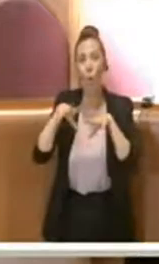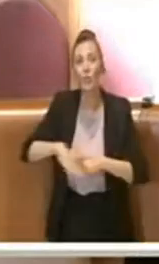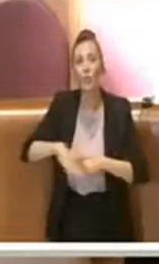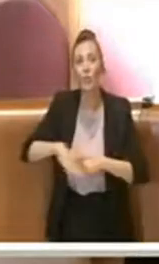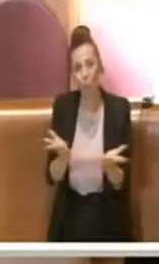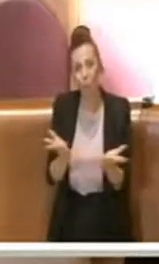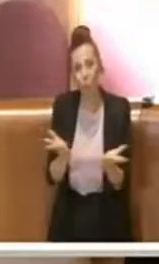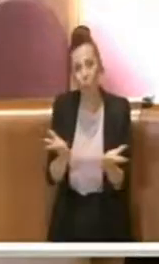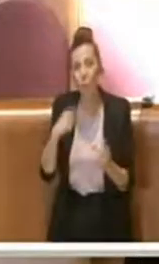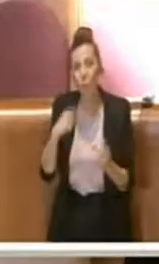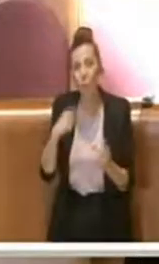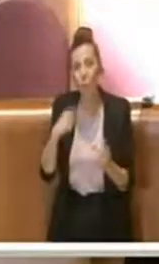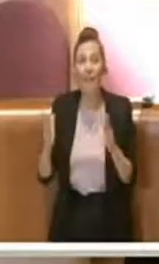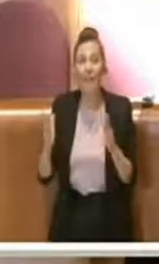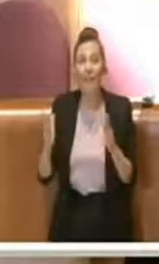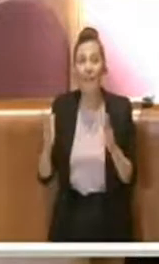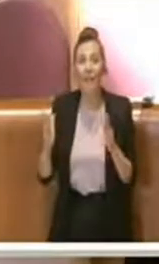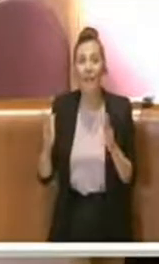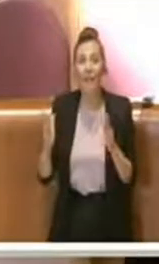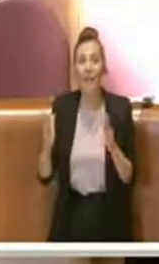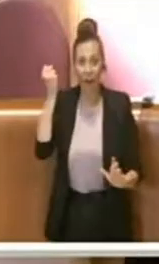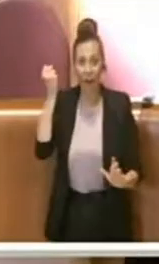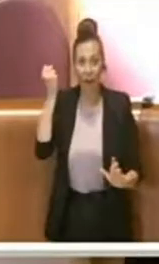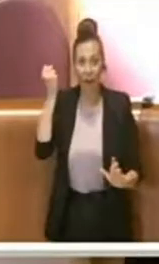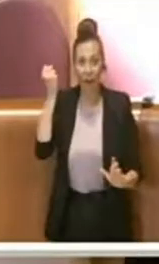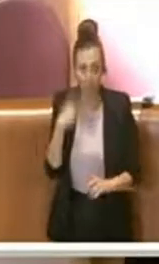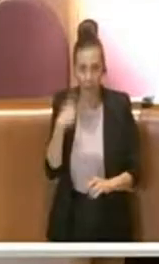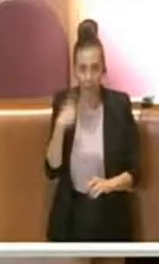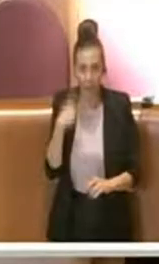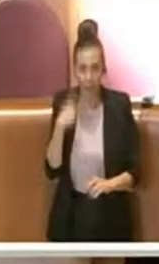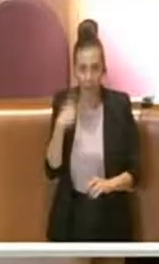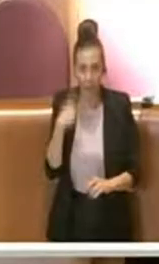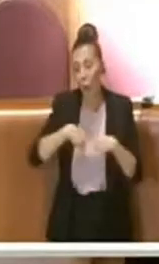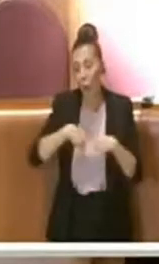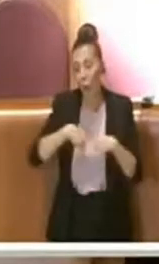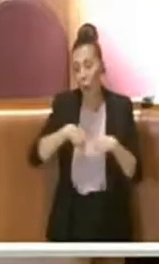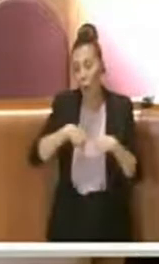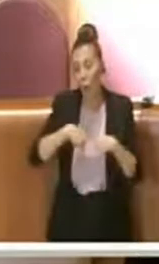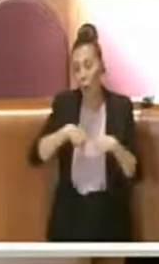sottoscritto questo emendamento la pensano come noi e noi siamo pronti a votarlo. Grazie.